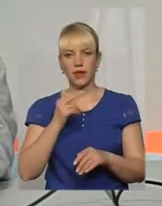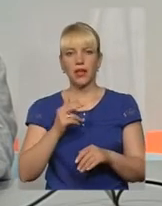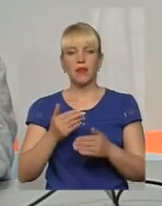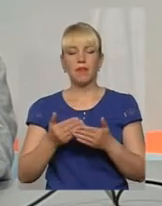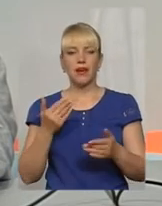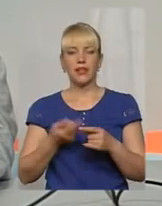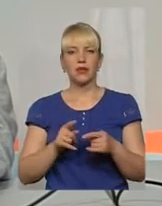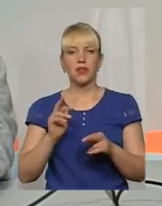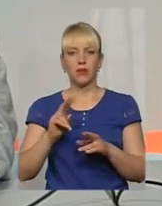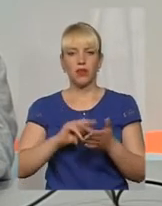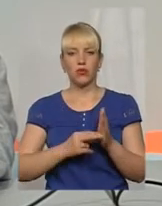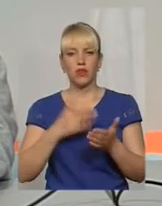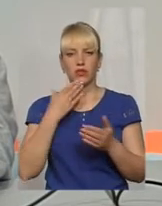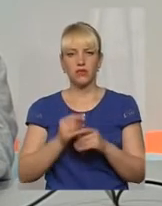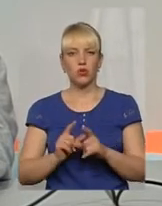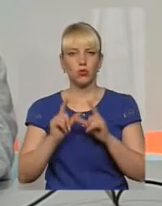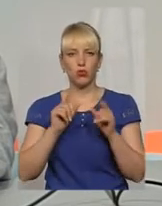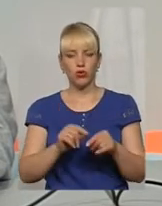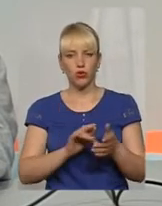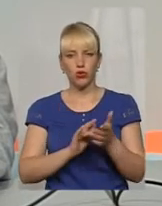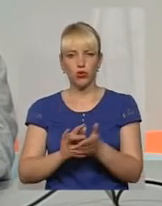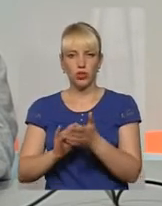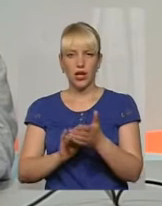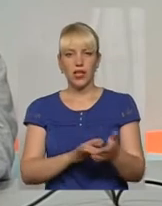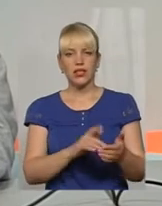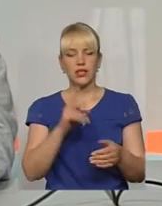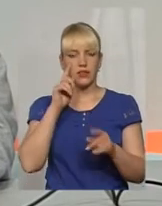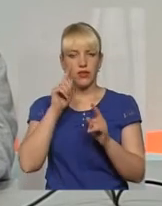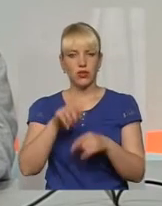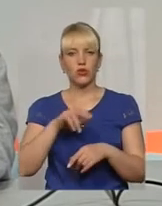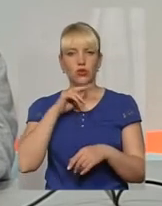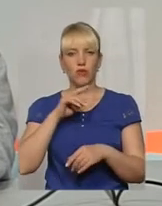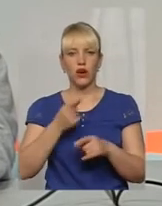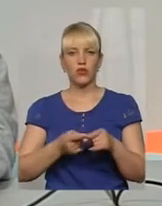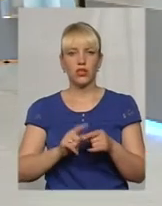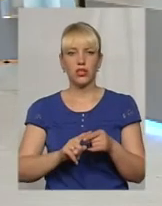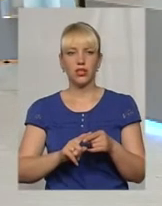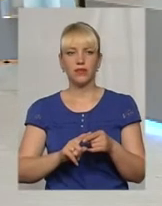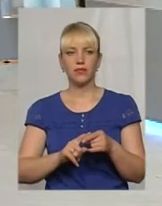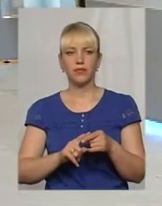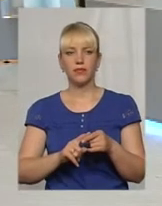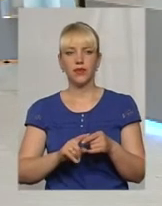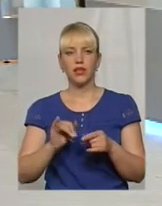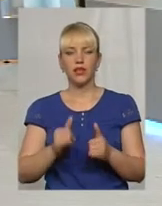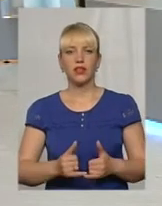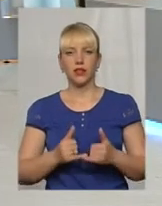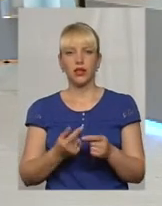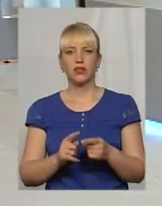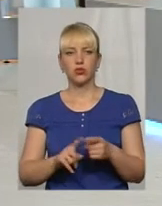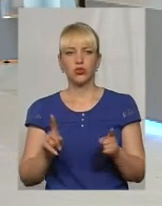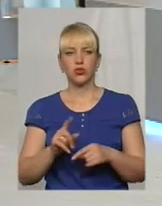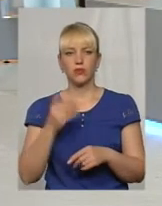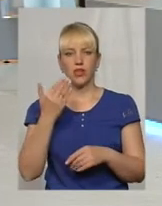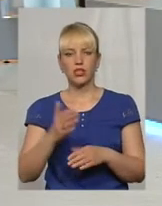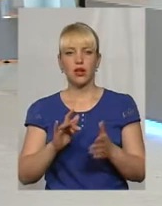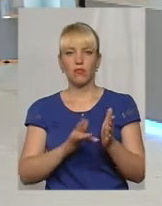перед тим, як планувати свою подорож, все ж таки, зверніть, будь ласечка, на цю увагу. І для того, щоб ваша